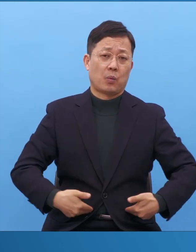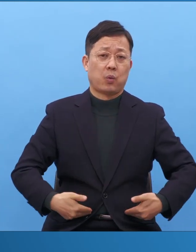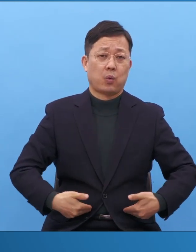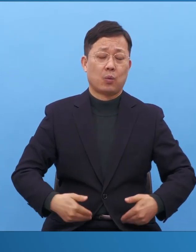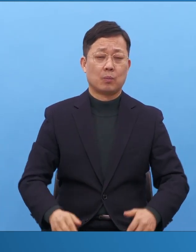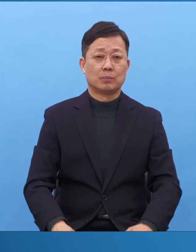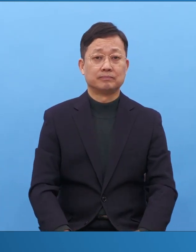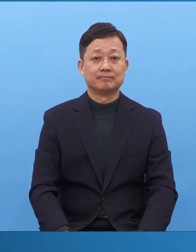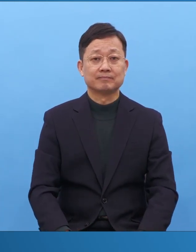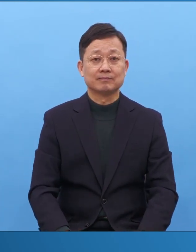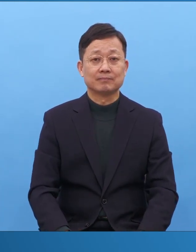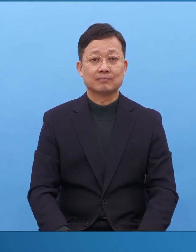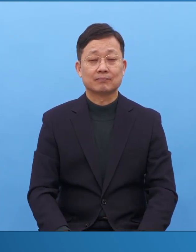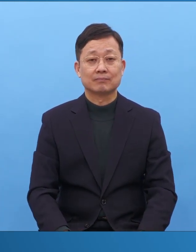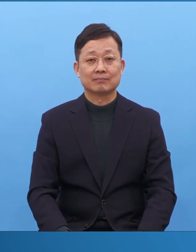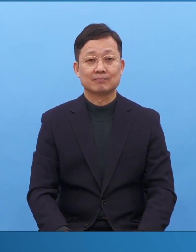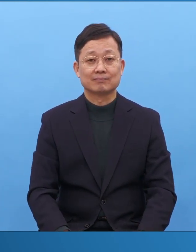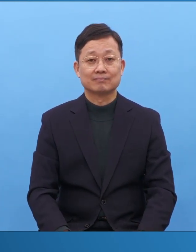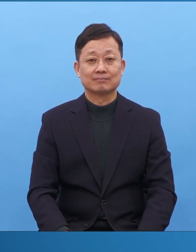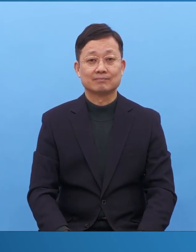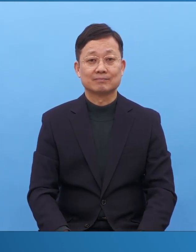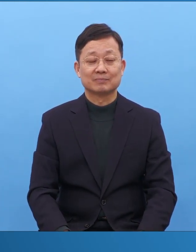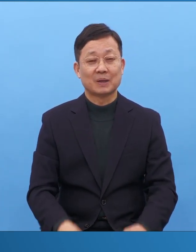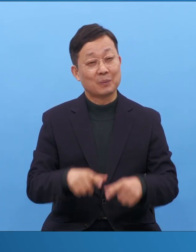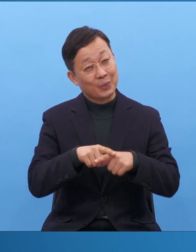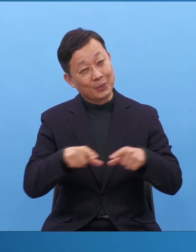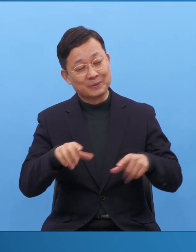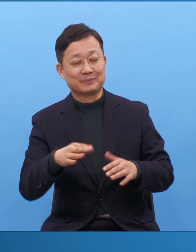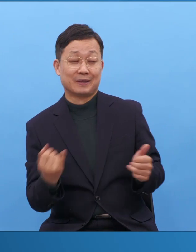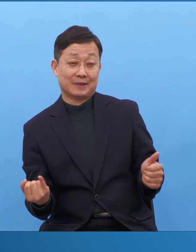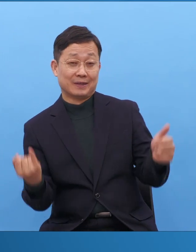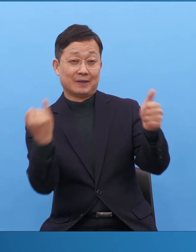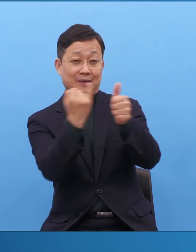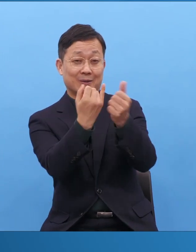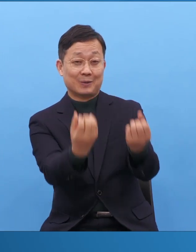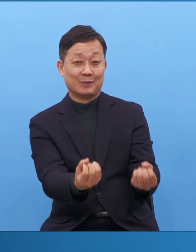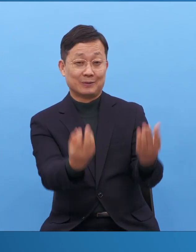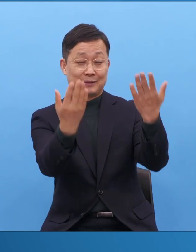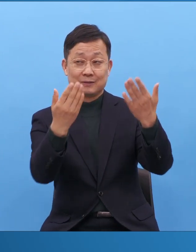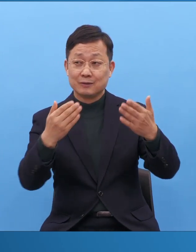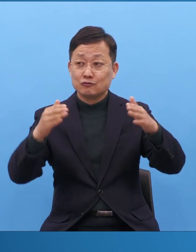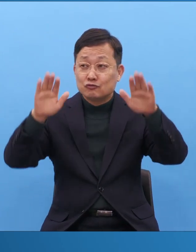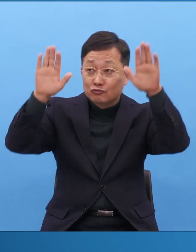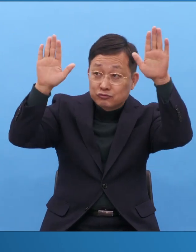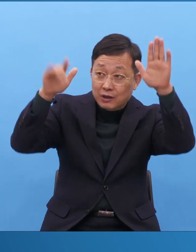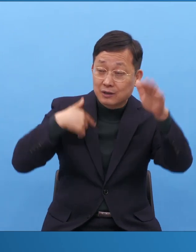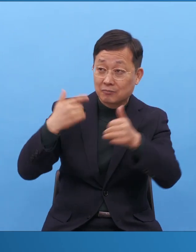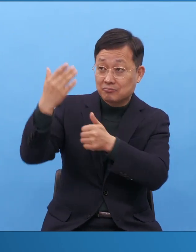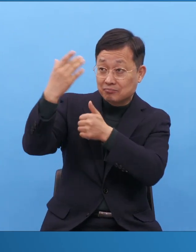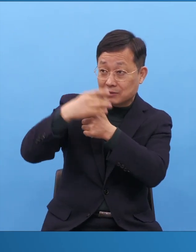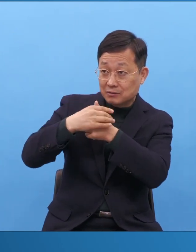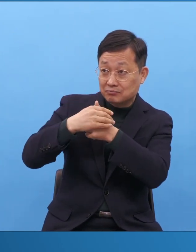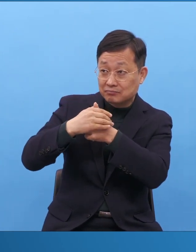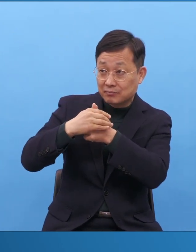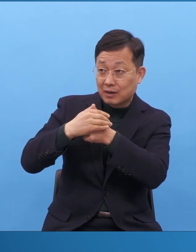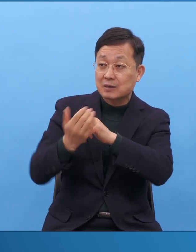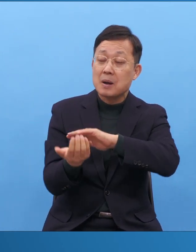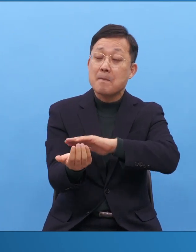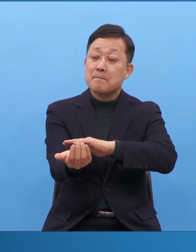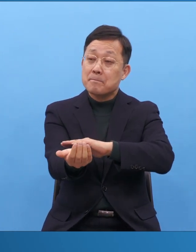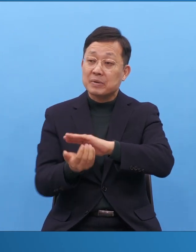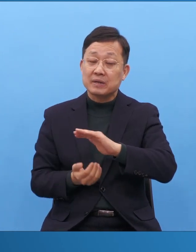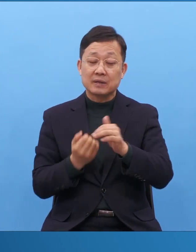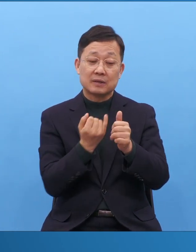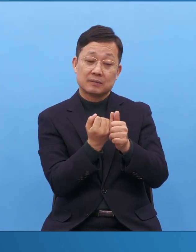보통 우리가 결혼식을 주력한다 이렇게 할 때는 그냥 가는 게 아니고 그 양 사람의 두 사람에 대한